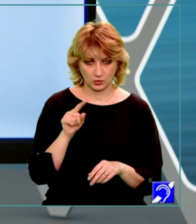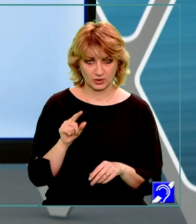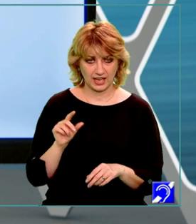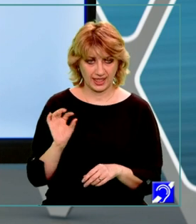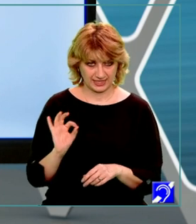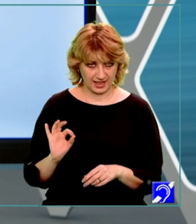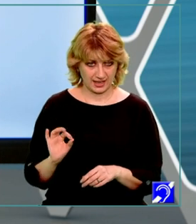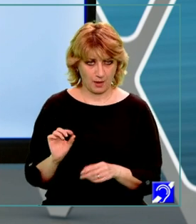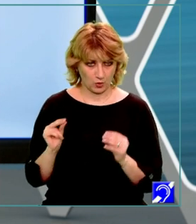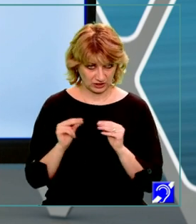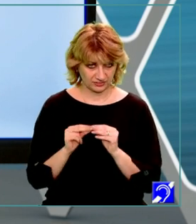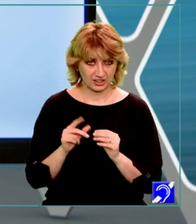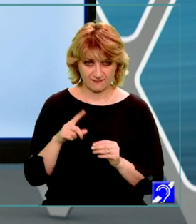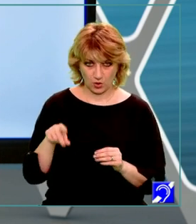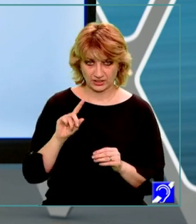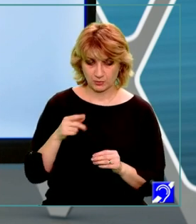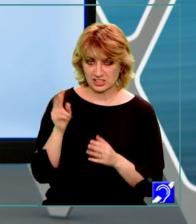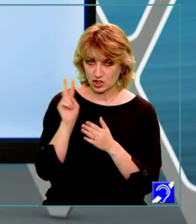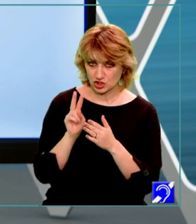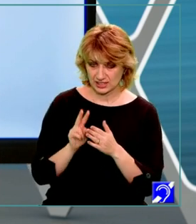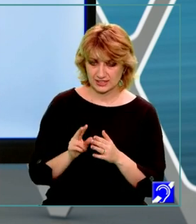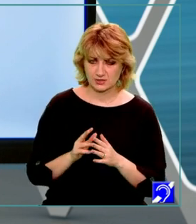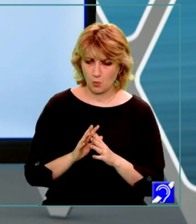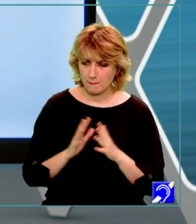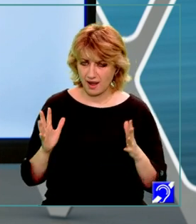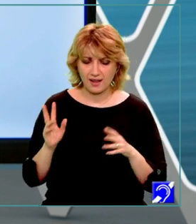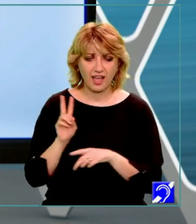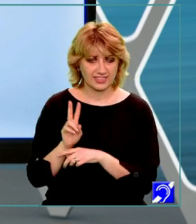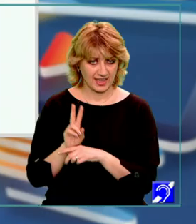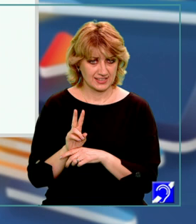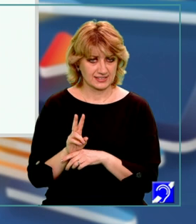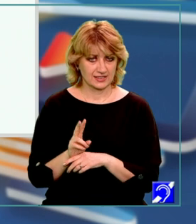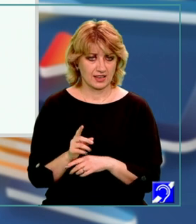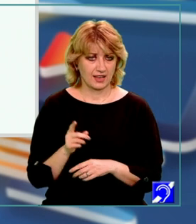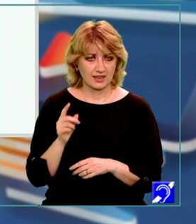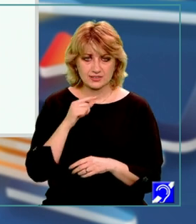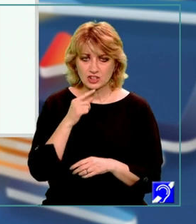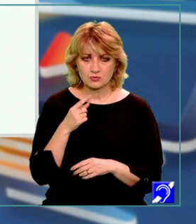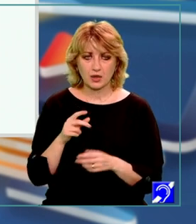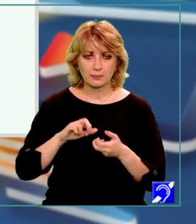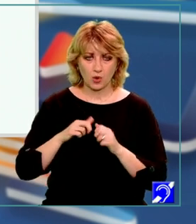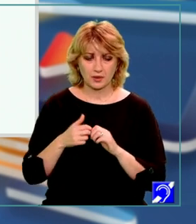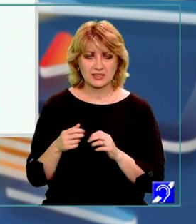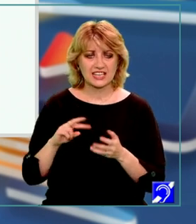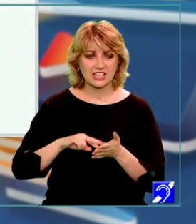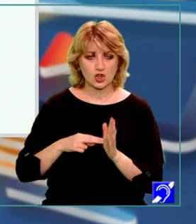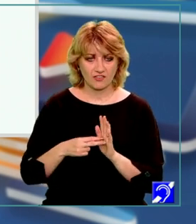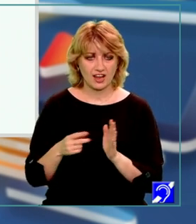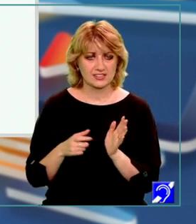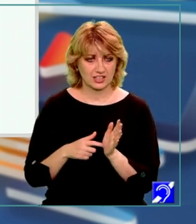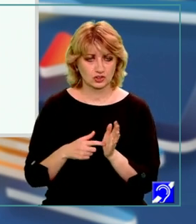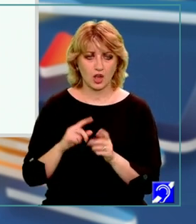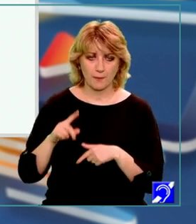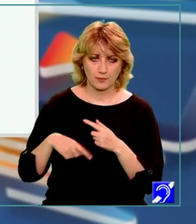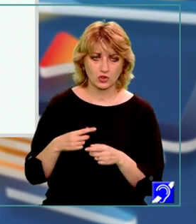corespunzătoare, voi trebuie să citiți cu maxima atenție enunțul problemei, să rezolvați cerința și abia apoi,